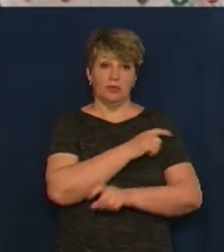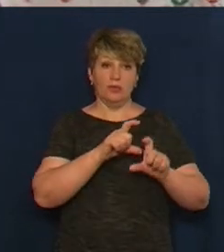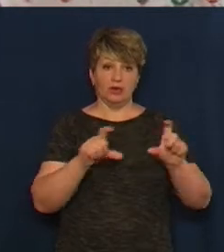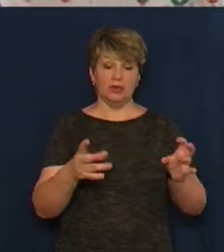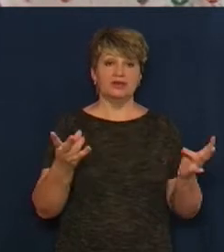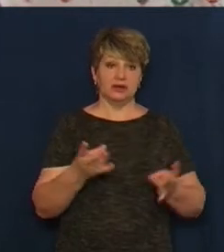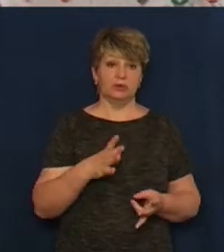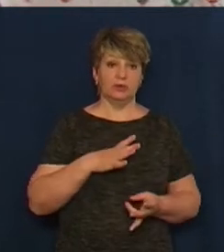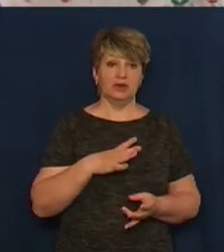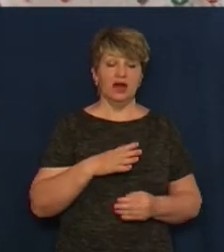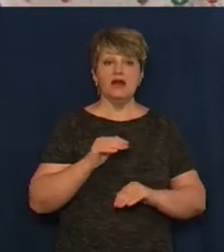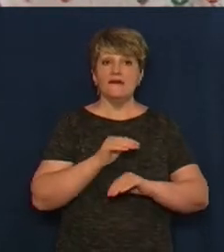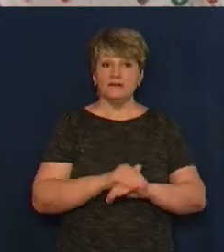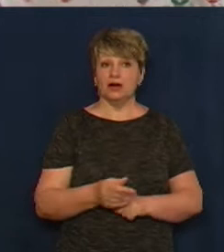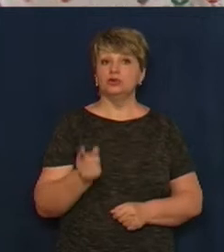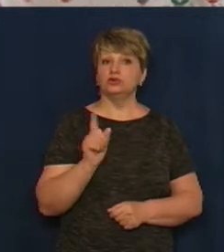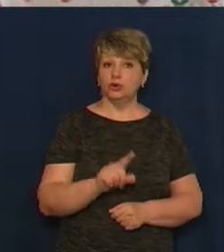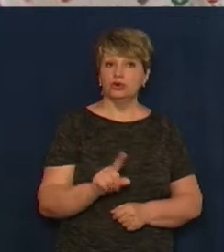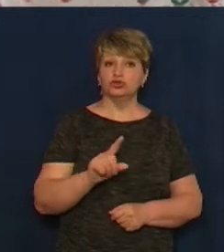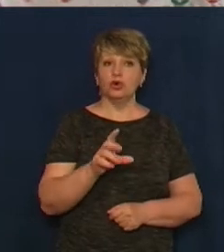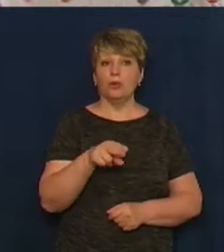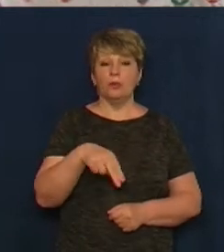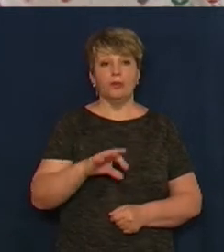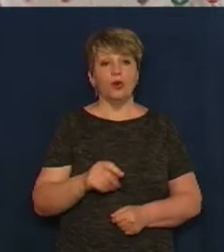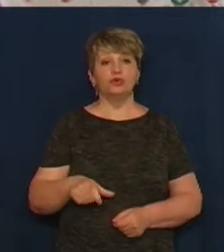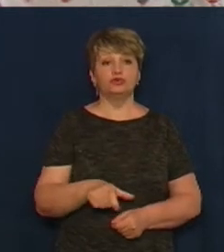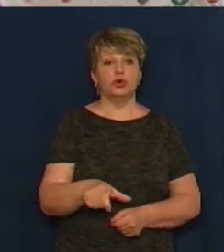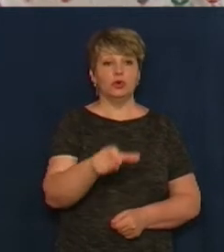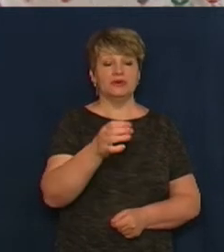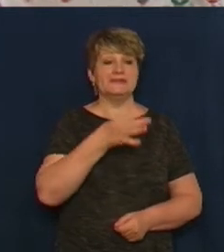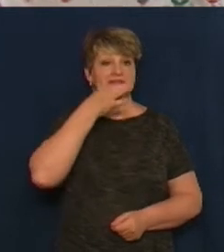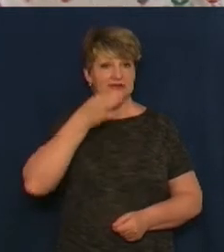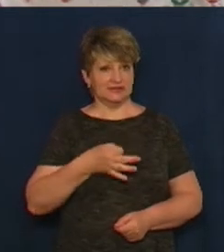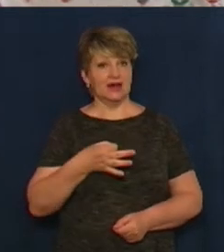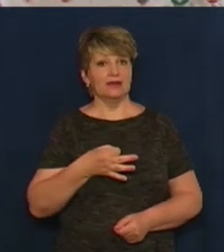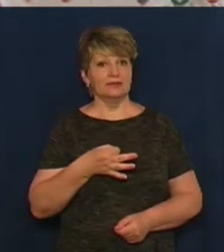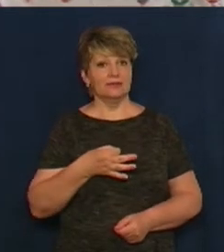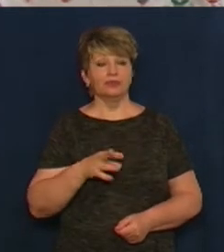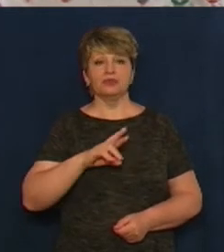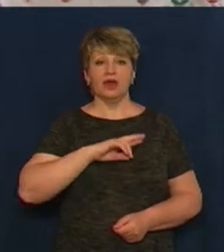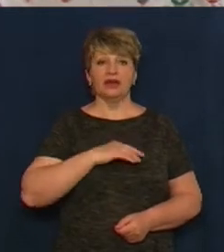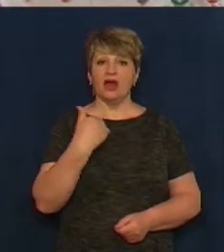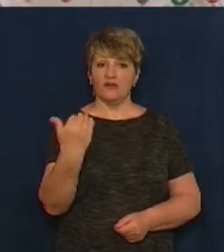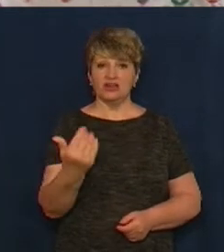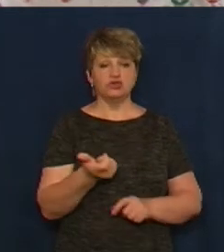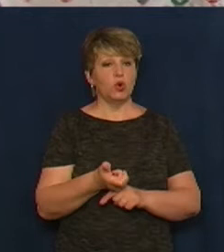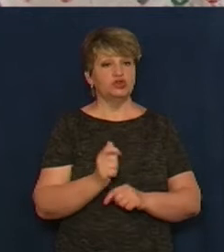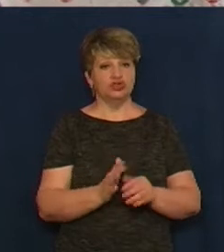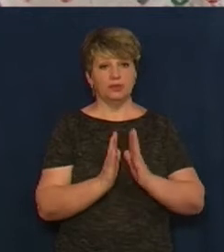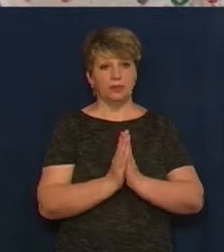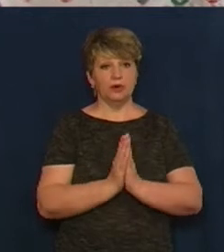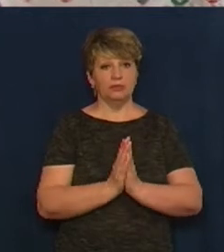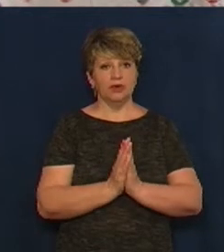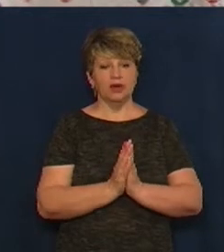Але факт то, що вона по дорозі сказала, я вас очень прошу, не